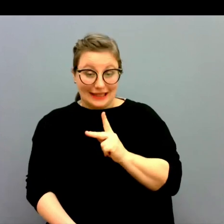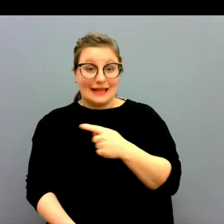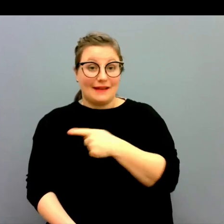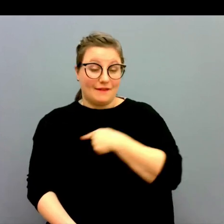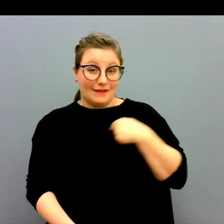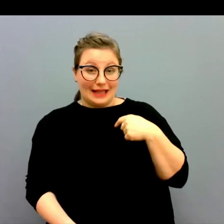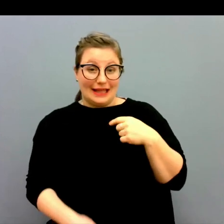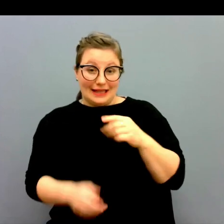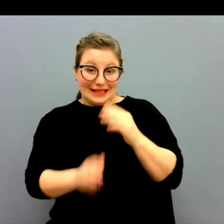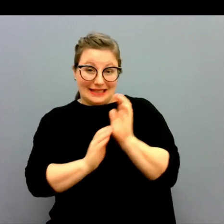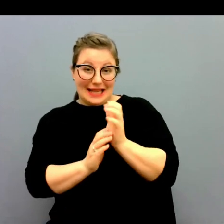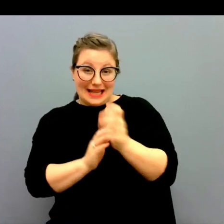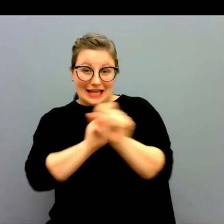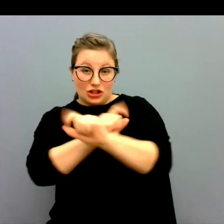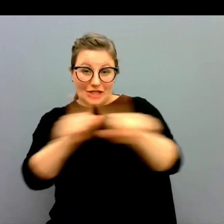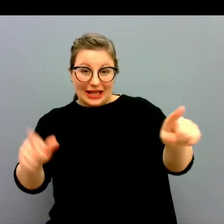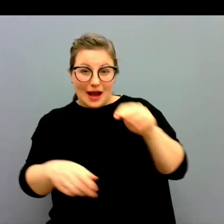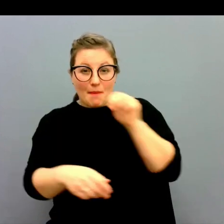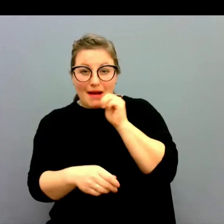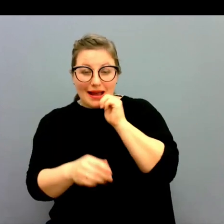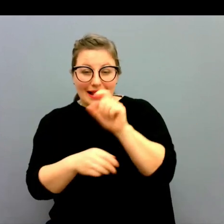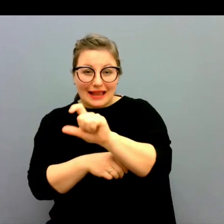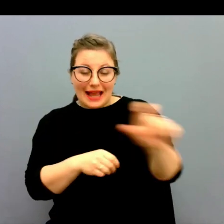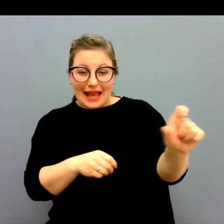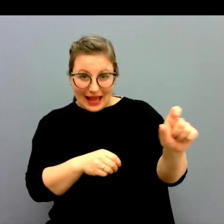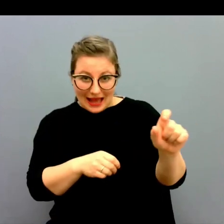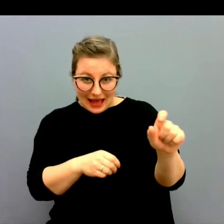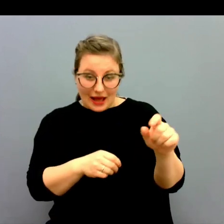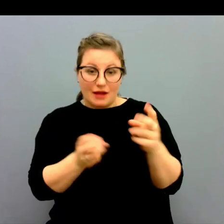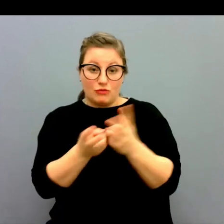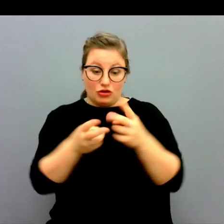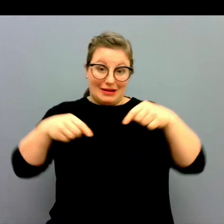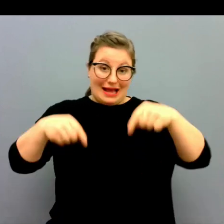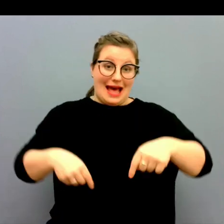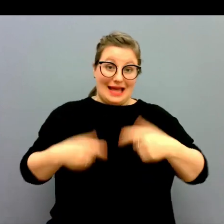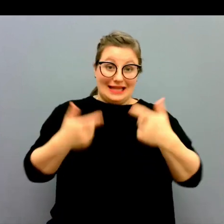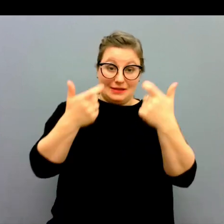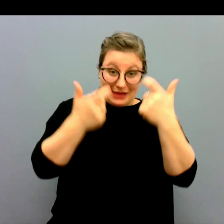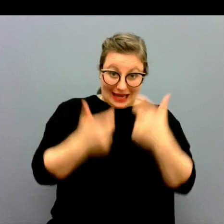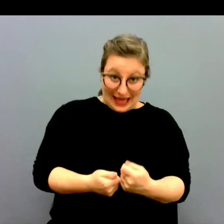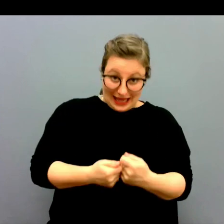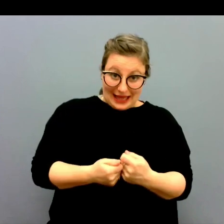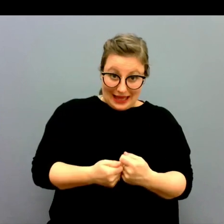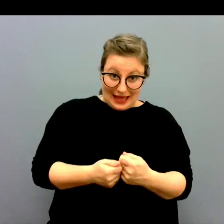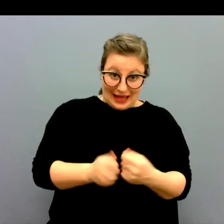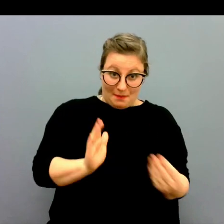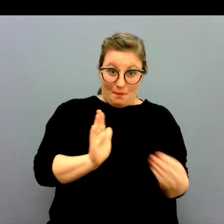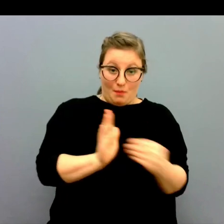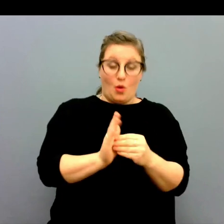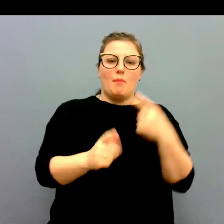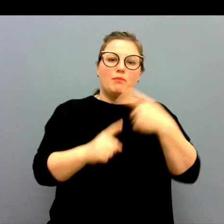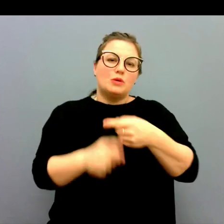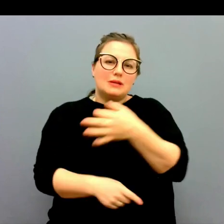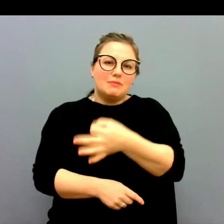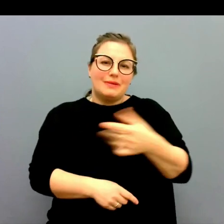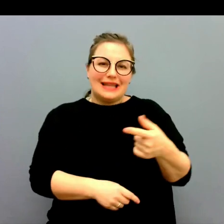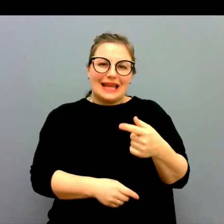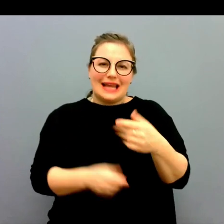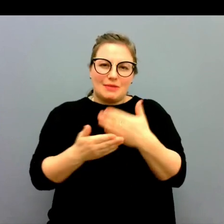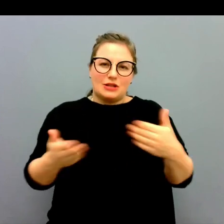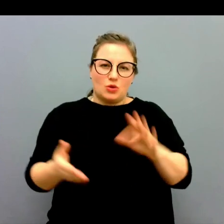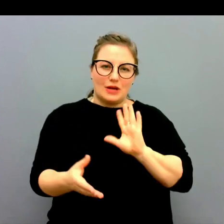så kommer vi att skicka ut ett mejl till er inom de närmaste dagarna. då får ni inspelningen av webbinariet och ni får tillgång till den här